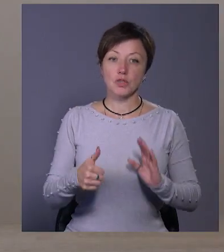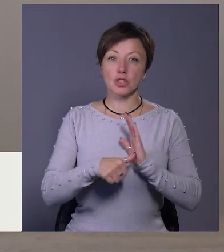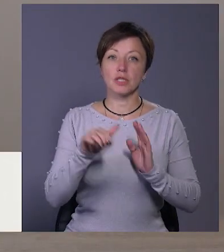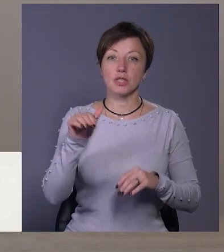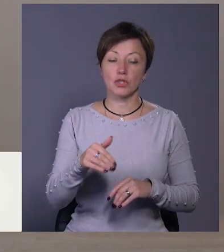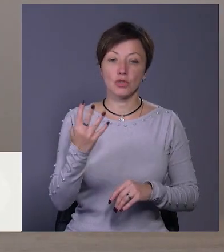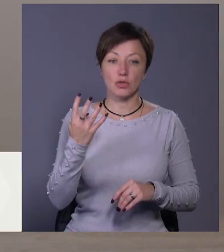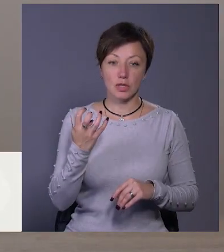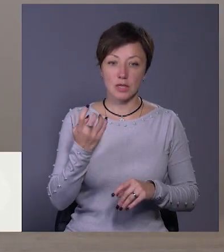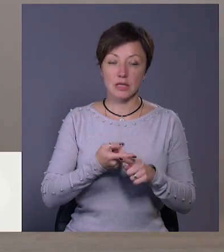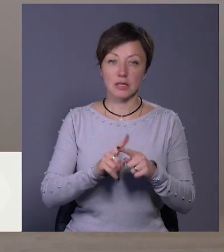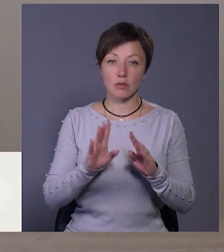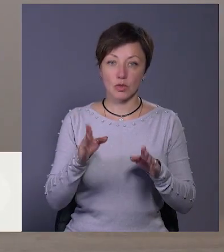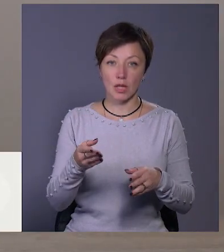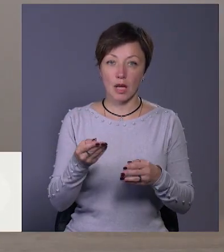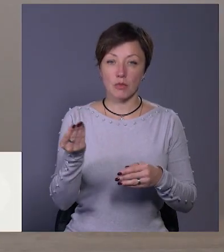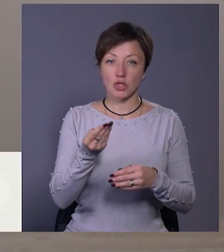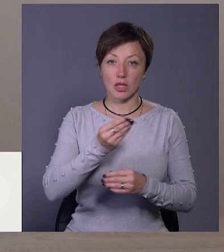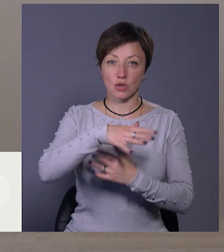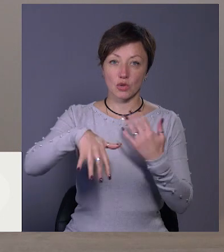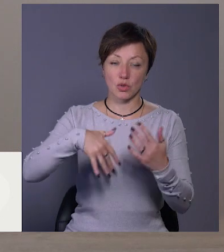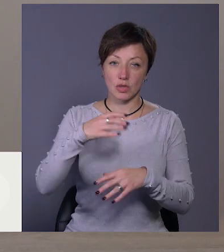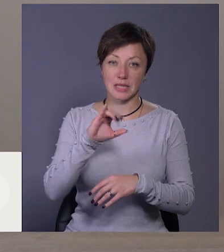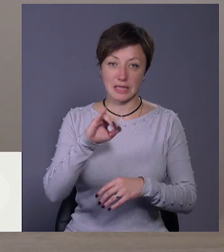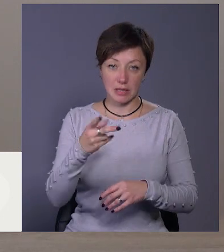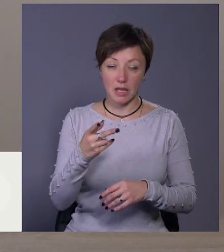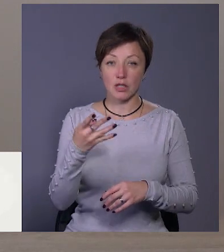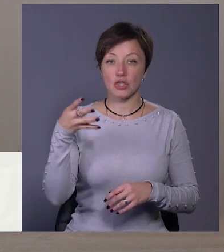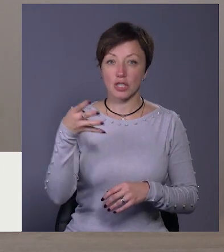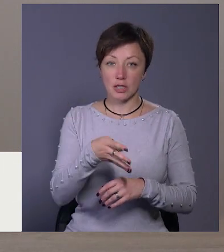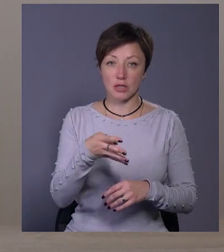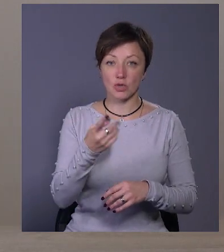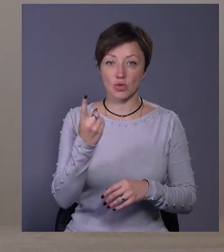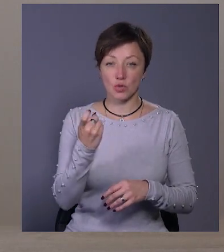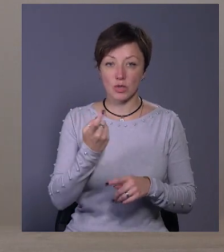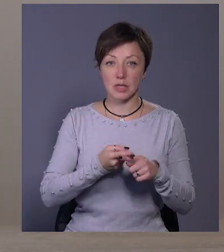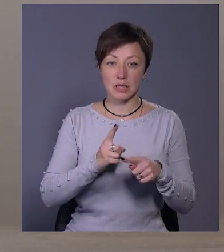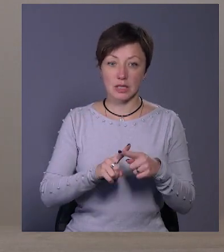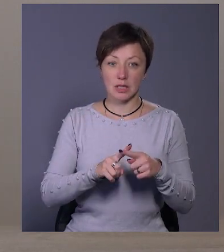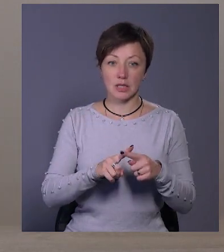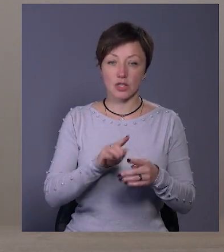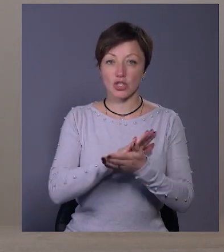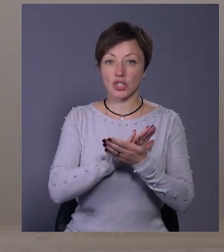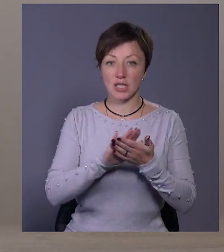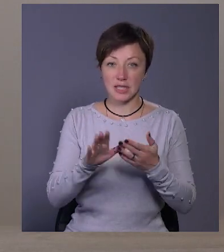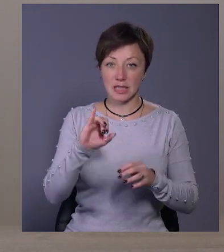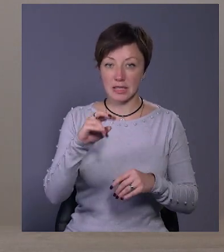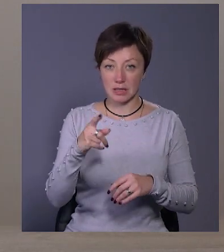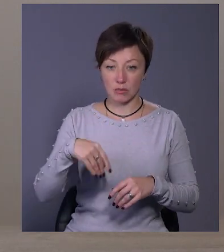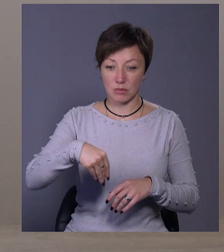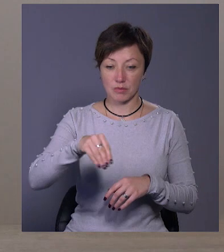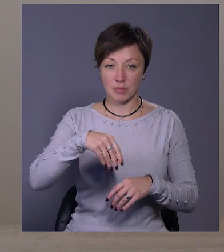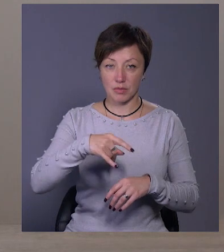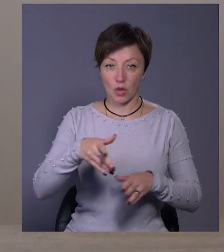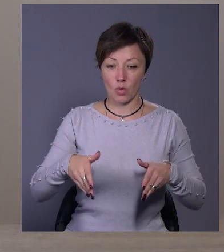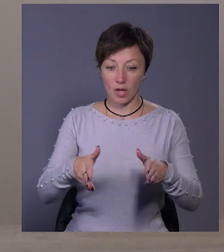6400 – це буде піщано-соляна суміш, і 4100 – це буде чиста сіль, яка буде вкроці для посипання доріг.